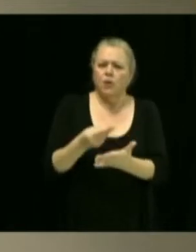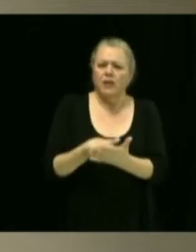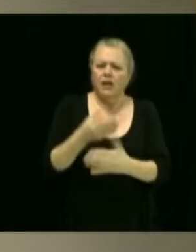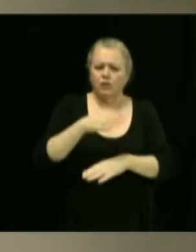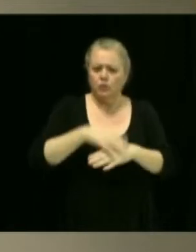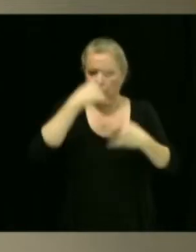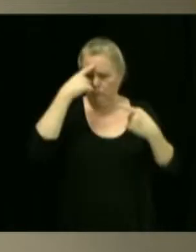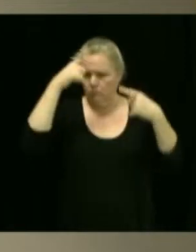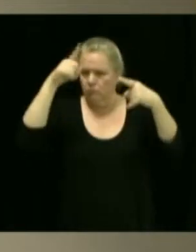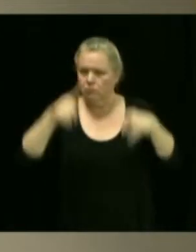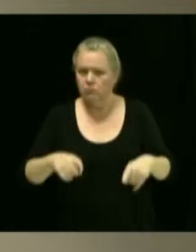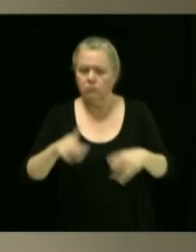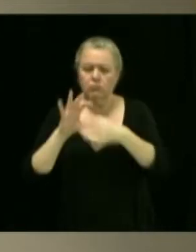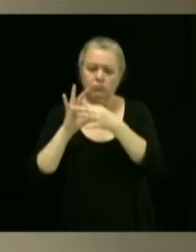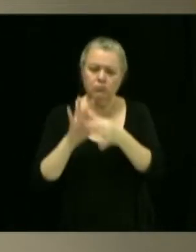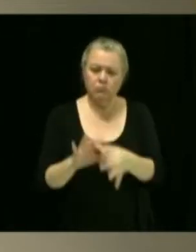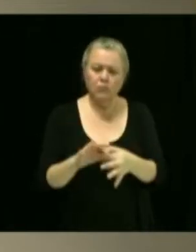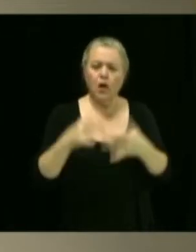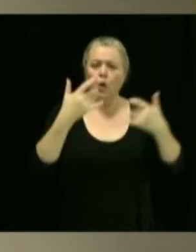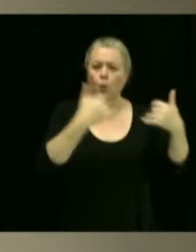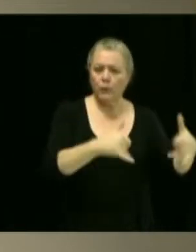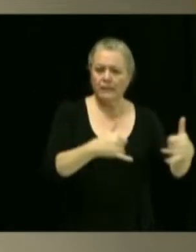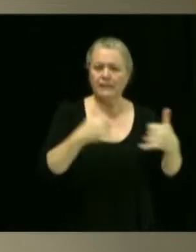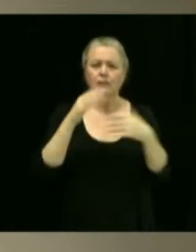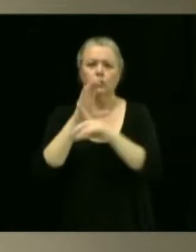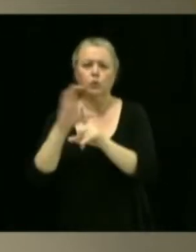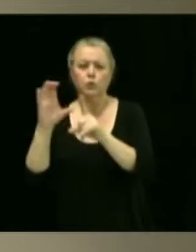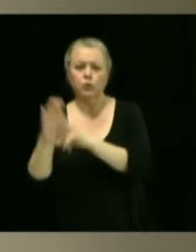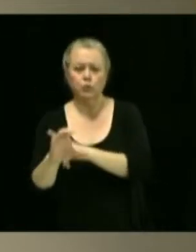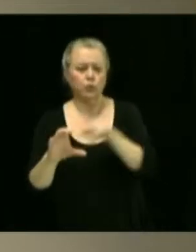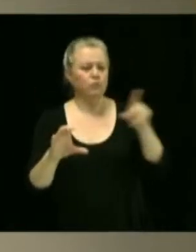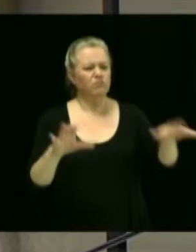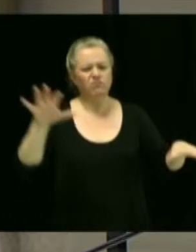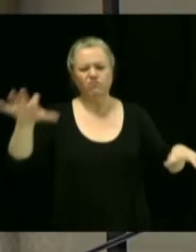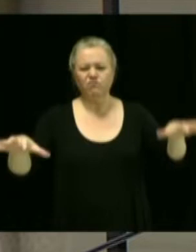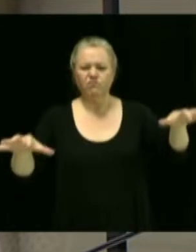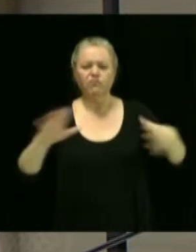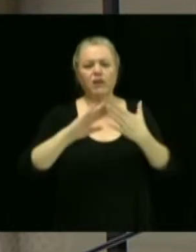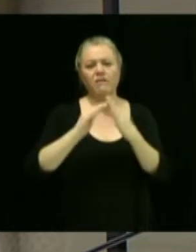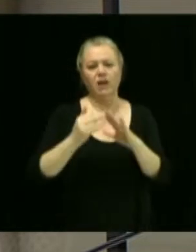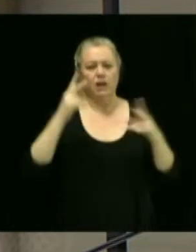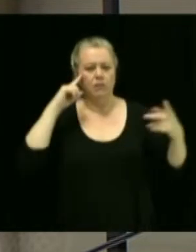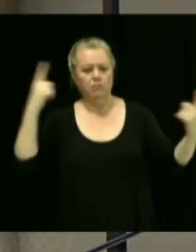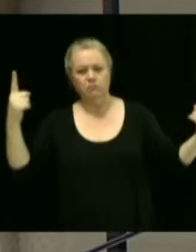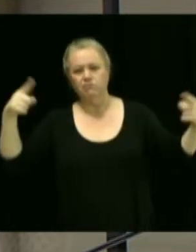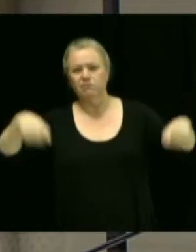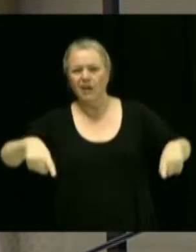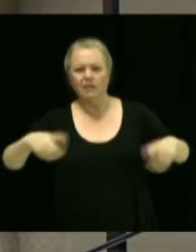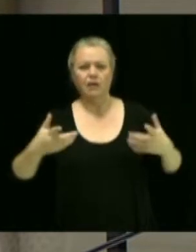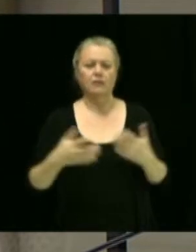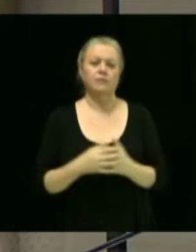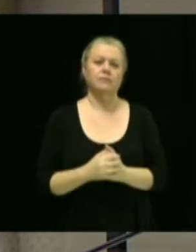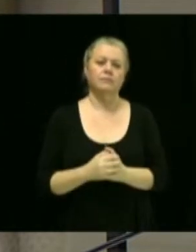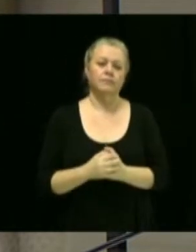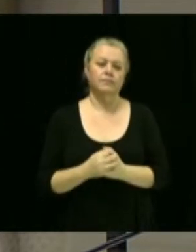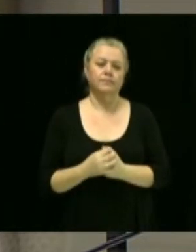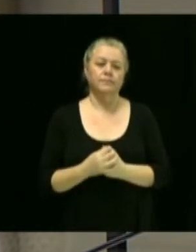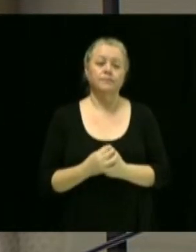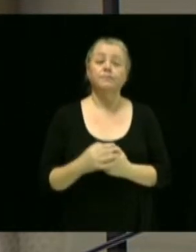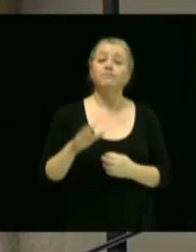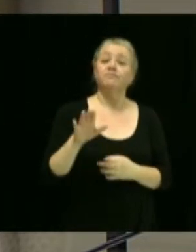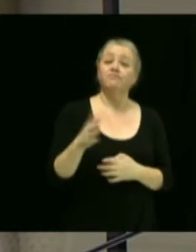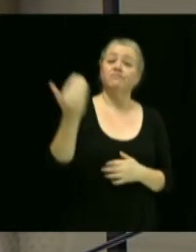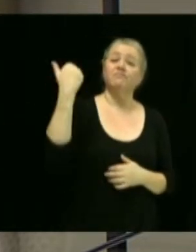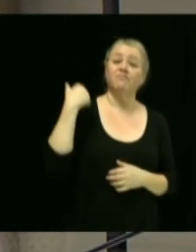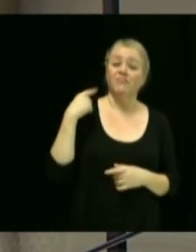loisirs et à la culture intervenus entre certaines municipalités. Alors, ça fait suite à une demande des municipalités qui